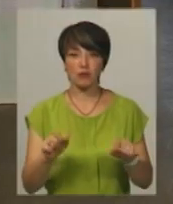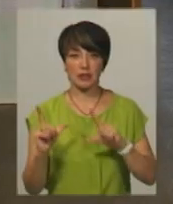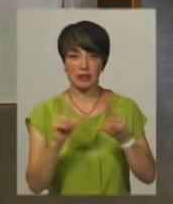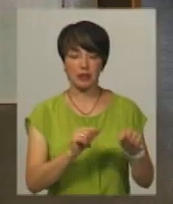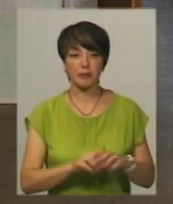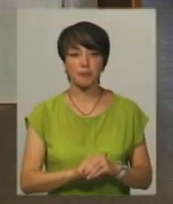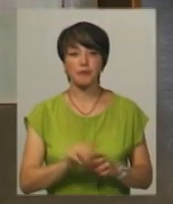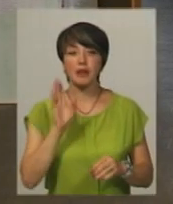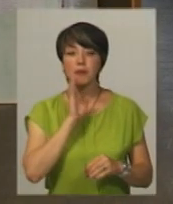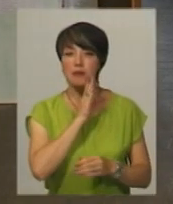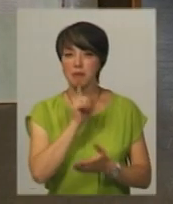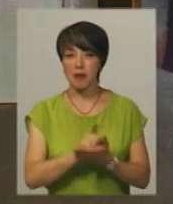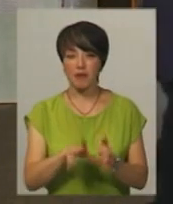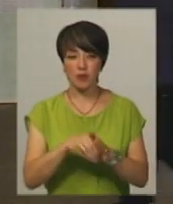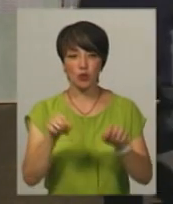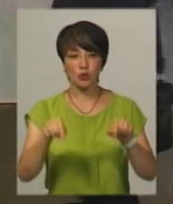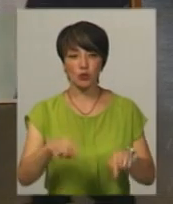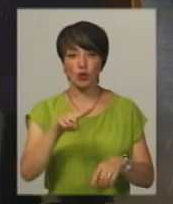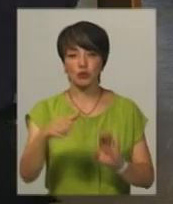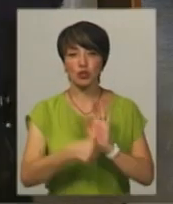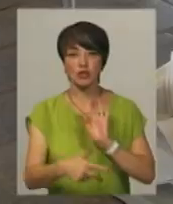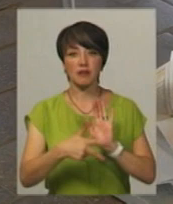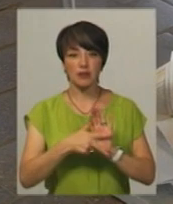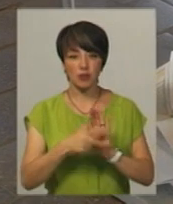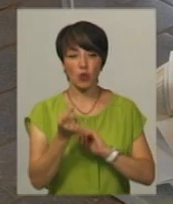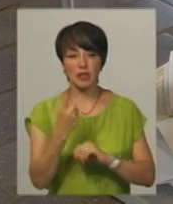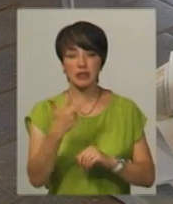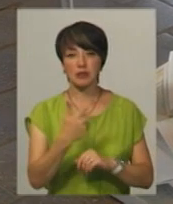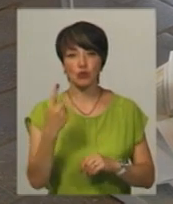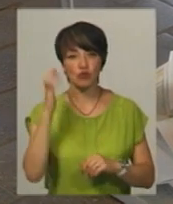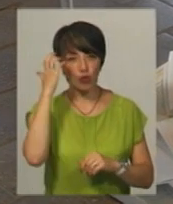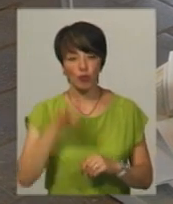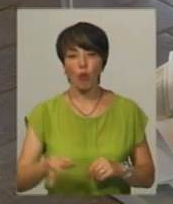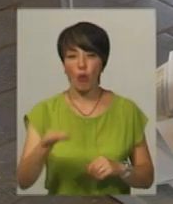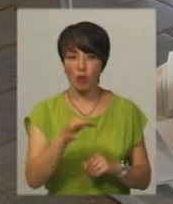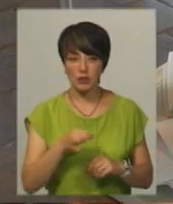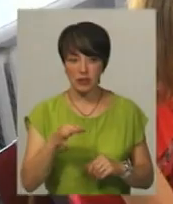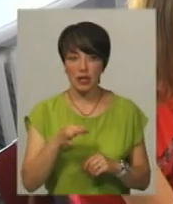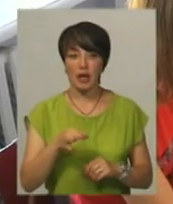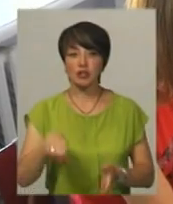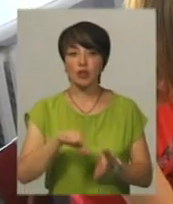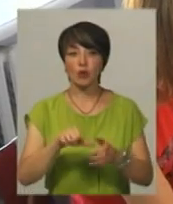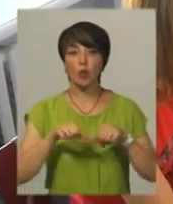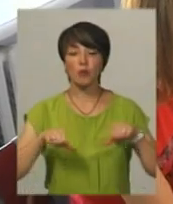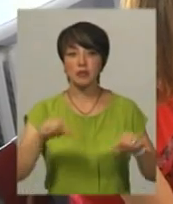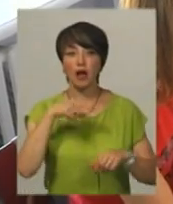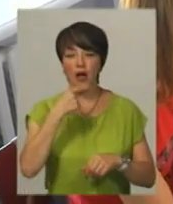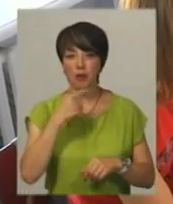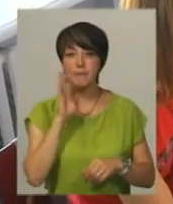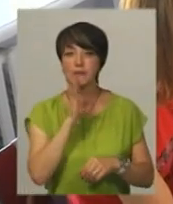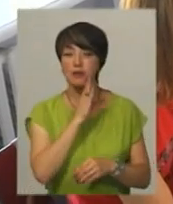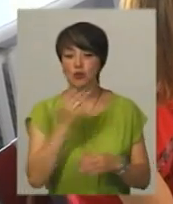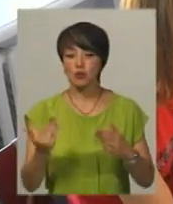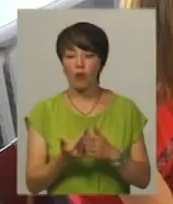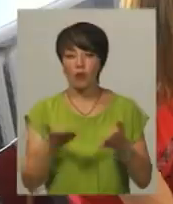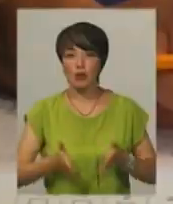Матері з центру мали б голосувати на цій дільниці за нормом 68 1131 в Чорному острові. Член киня комісії Тетяна Коцюк каже, матерям з